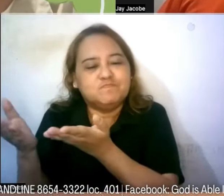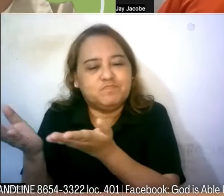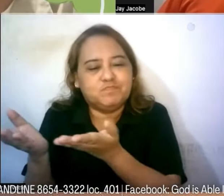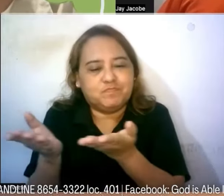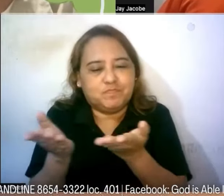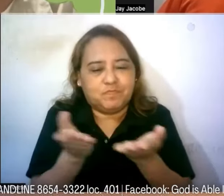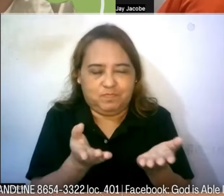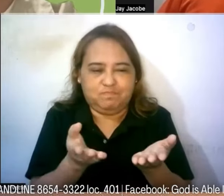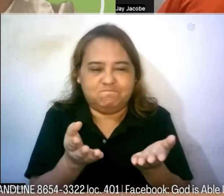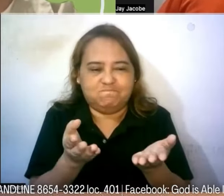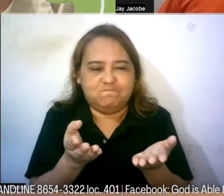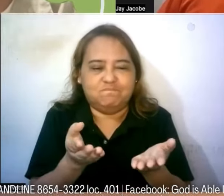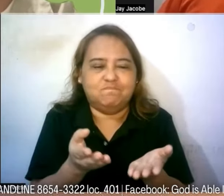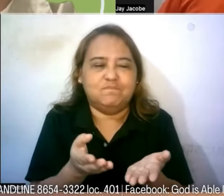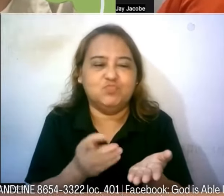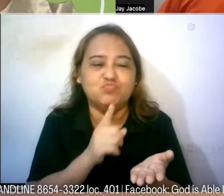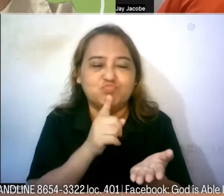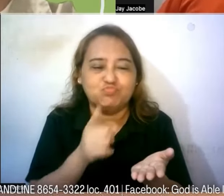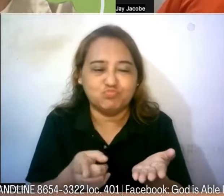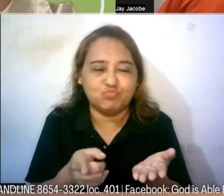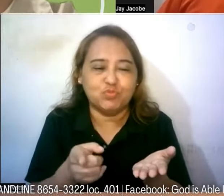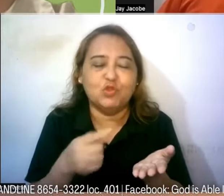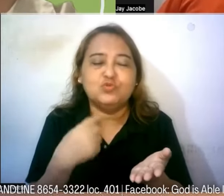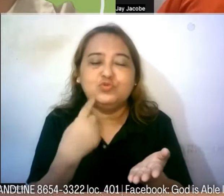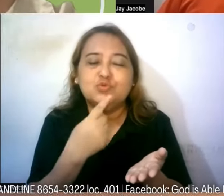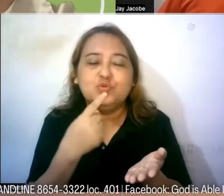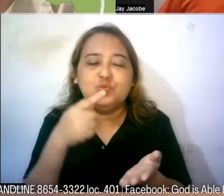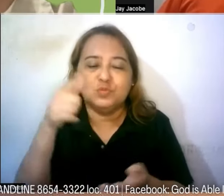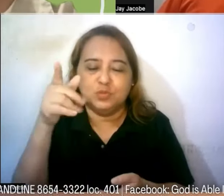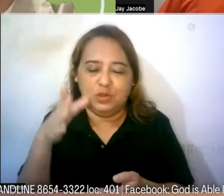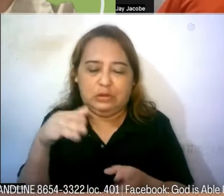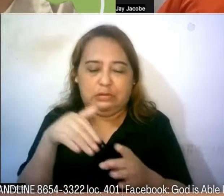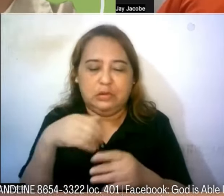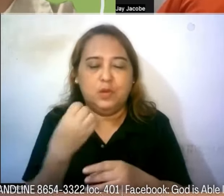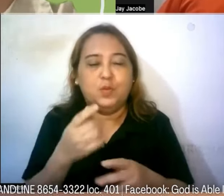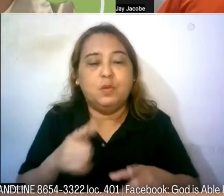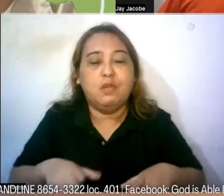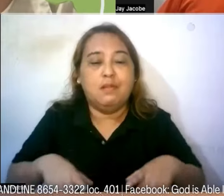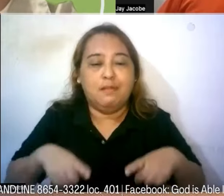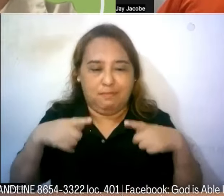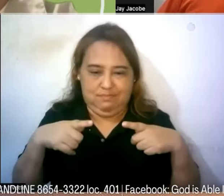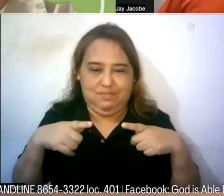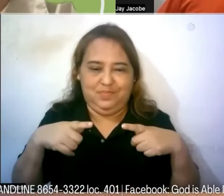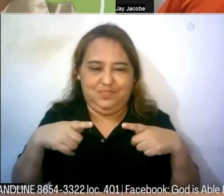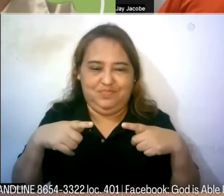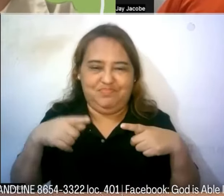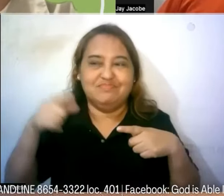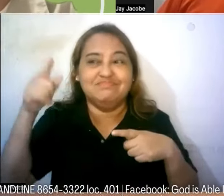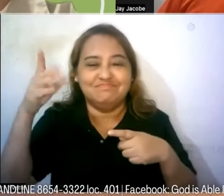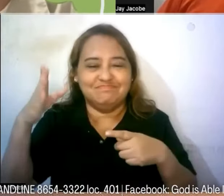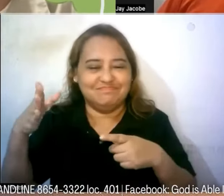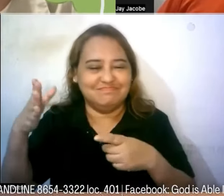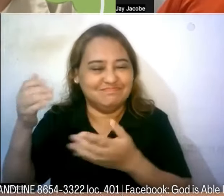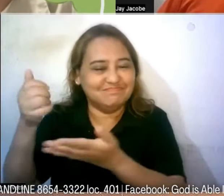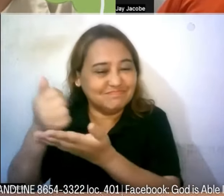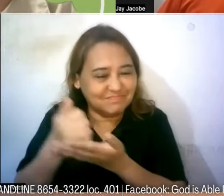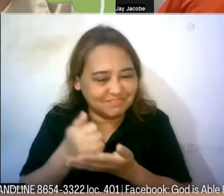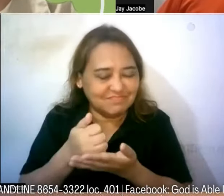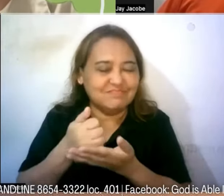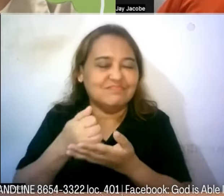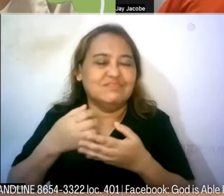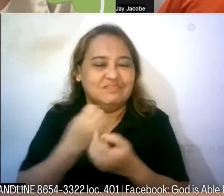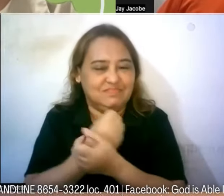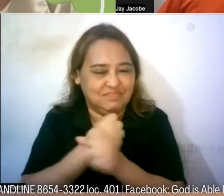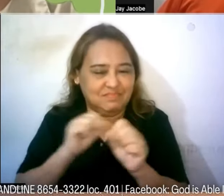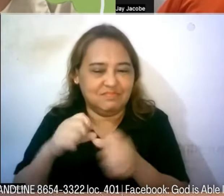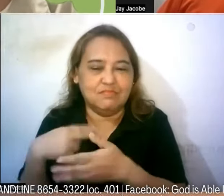realisasyon kung sino talaga si Kristo sa buhay natin siya ang magtatawid sa atin siya ang magliligtas sa atin